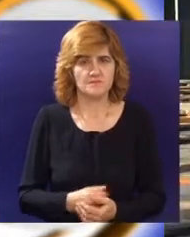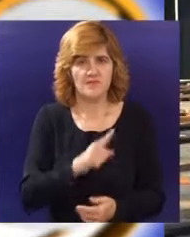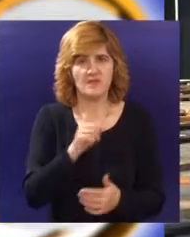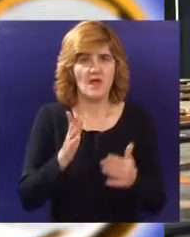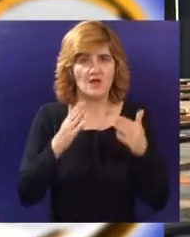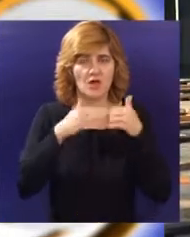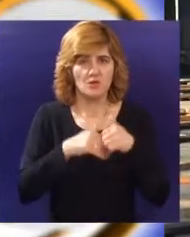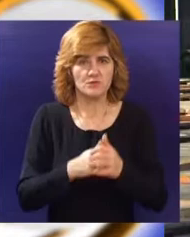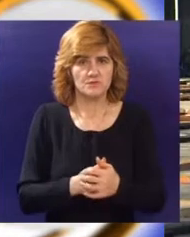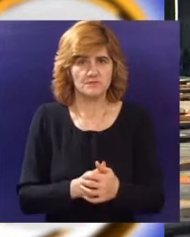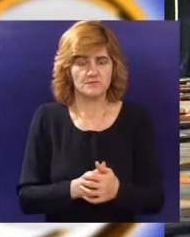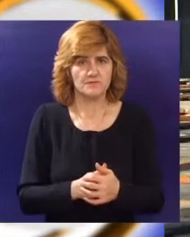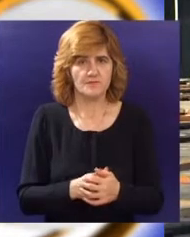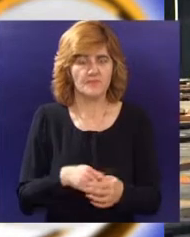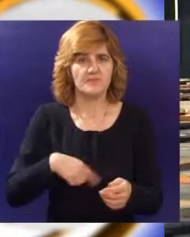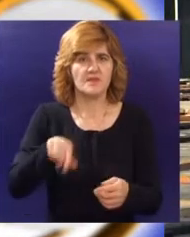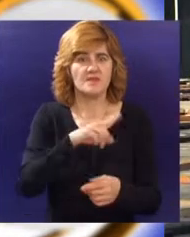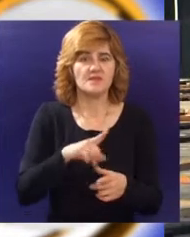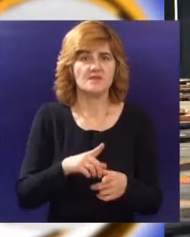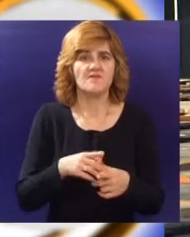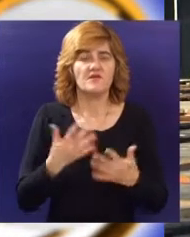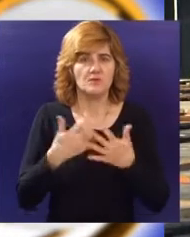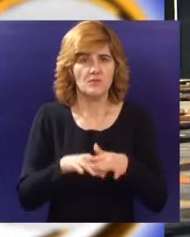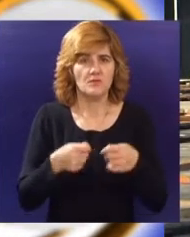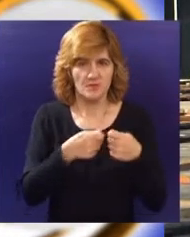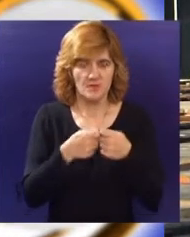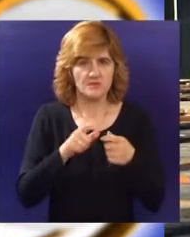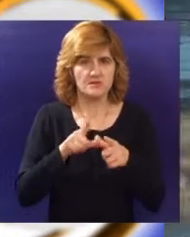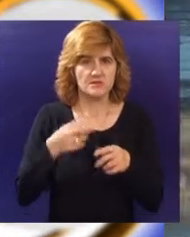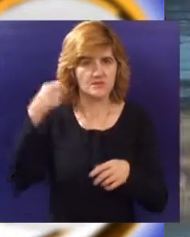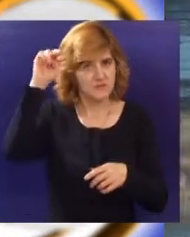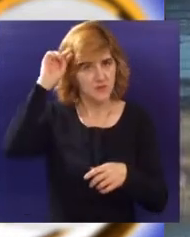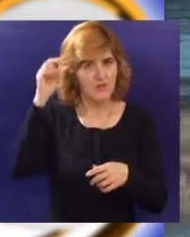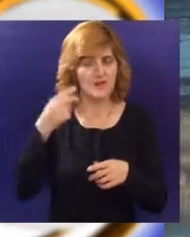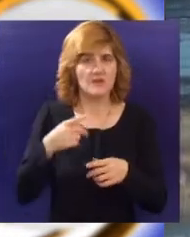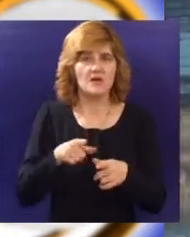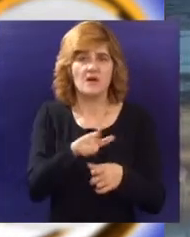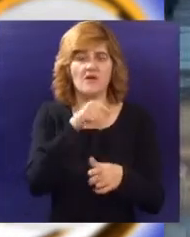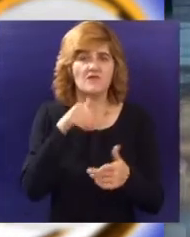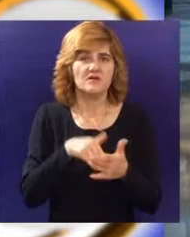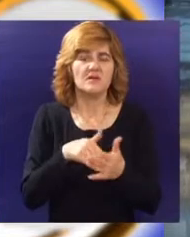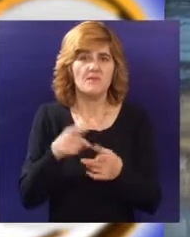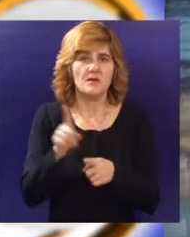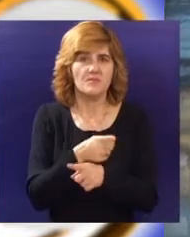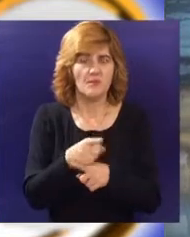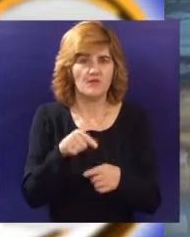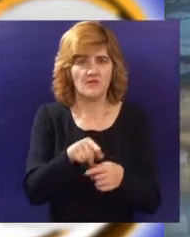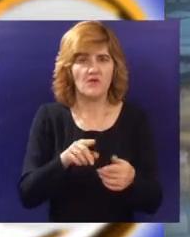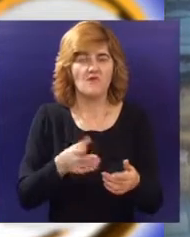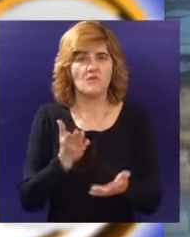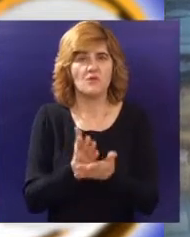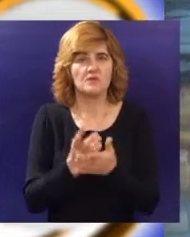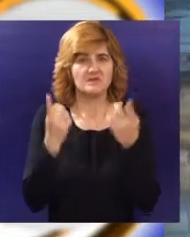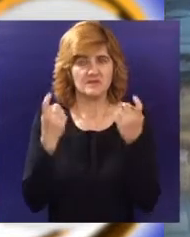rušenje. Zavod za zaštitu spomenika kulture i direkcije za izgradnju grada u narednim mesecima bi trebali da reše ovu dilemu. Bude li zelena